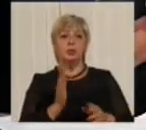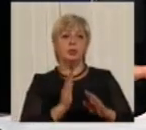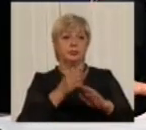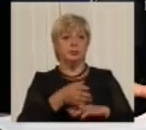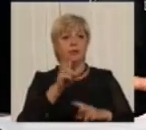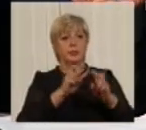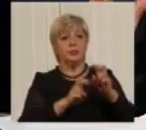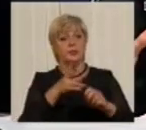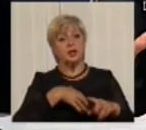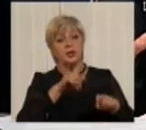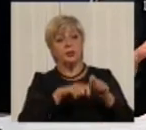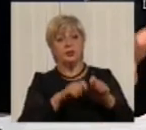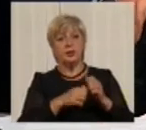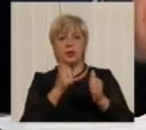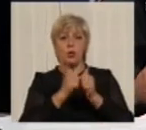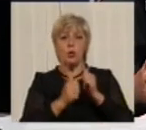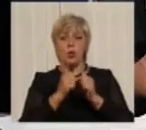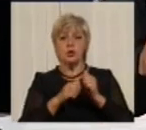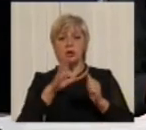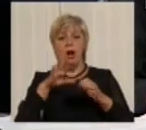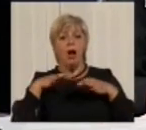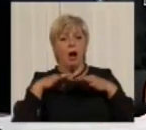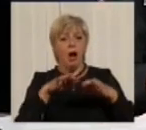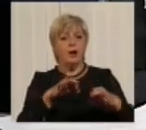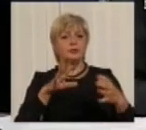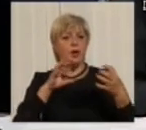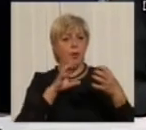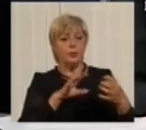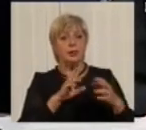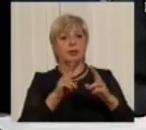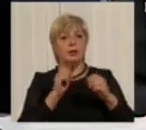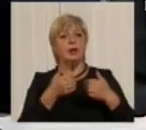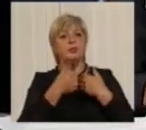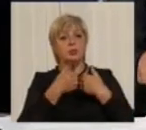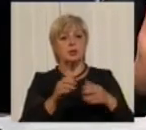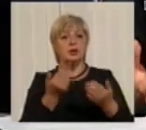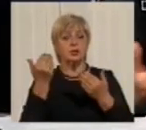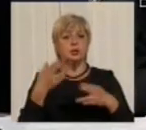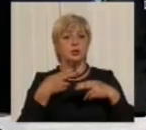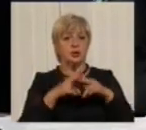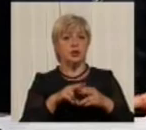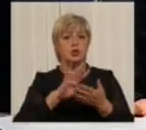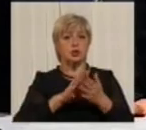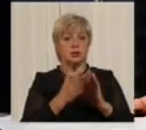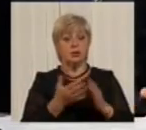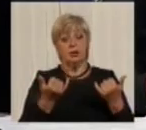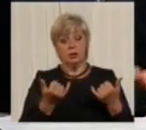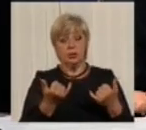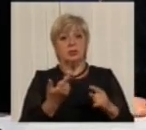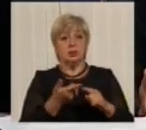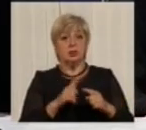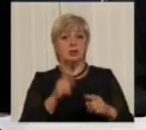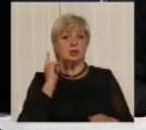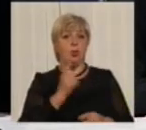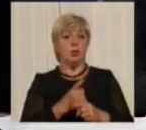і перевірити усе. Кожен автомобіль, як його випускають, його технічний стан. Зараз це заборонено. Я